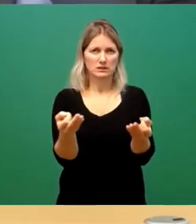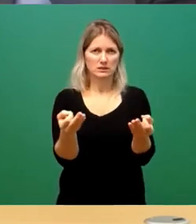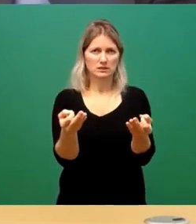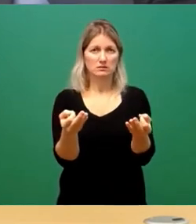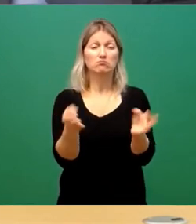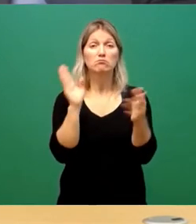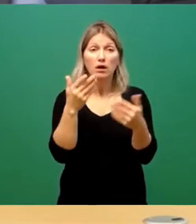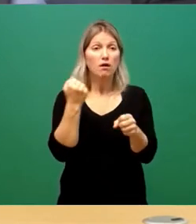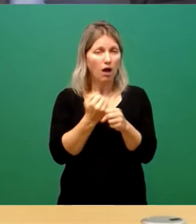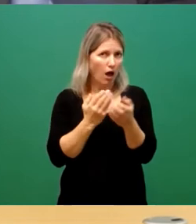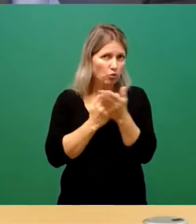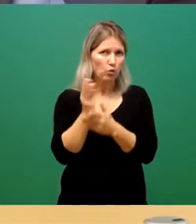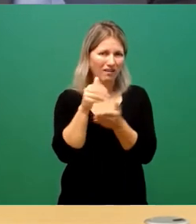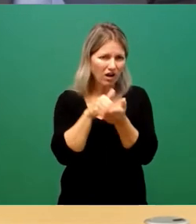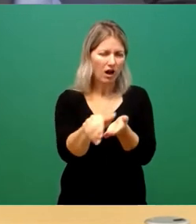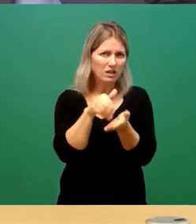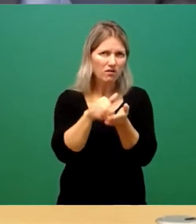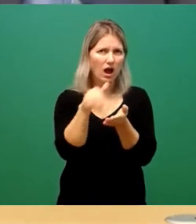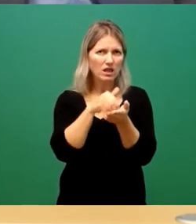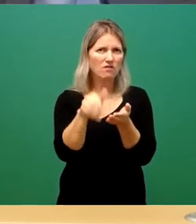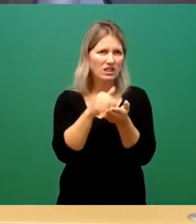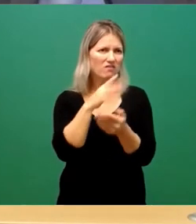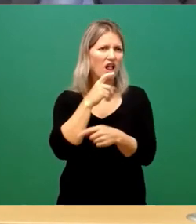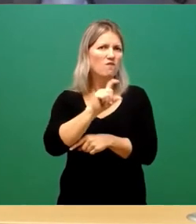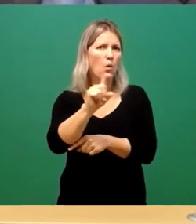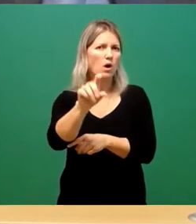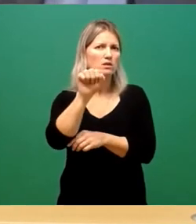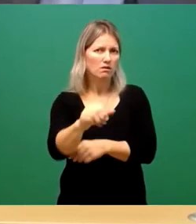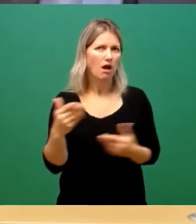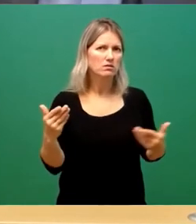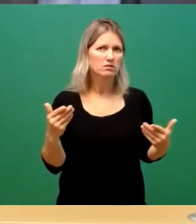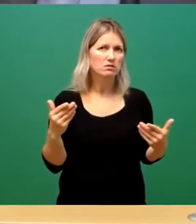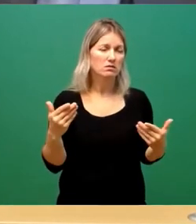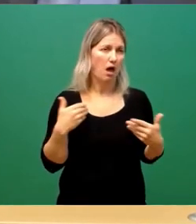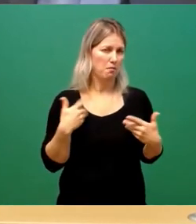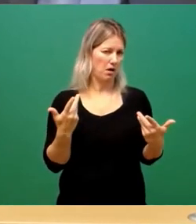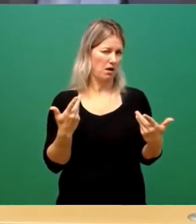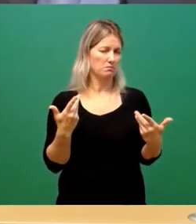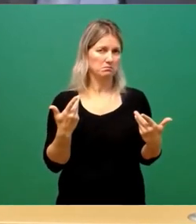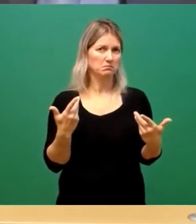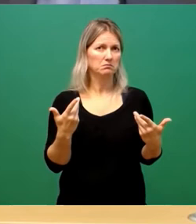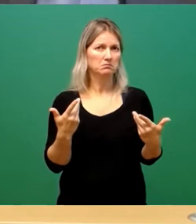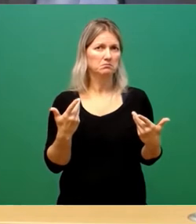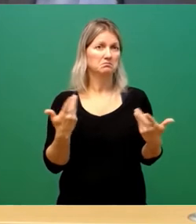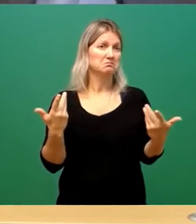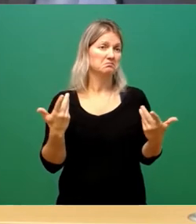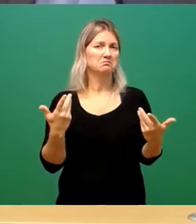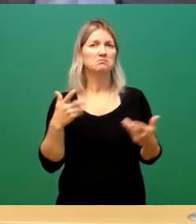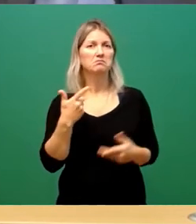Wochen weiter fortführen. Die Frage ist nur, wo liegt der Zugewinn?